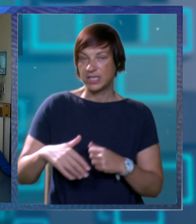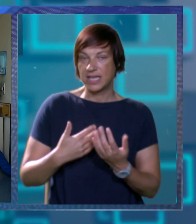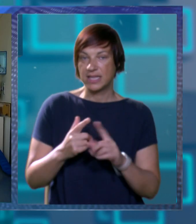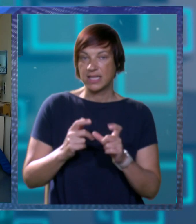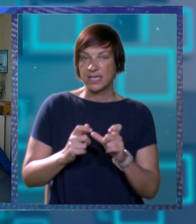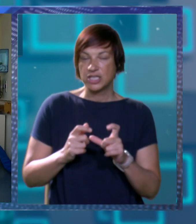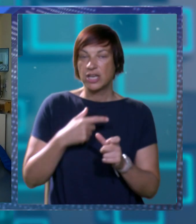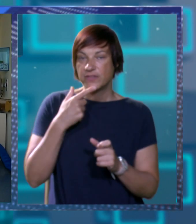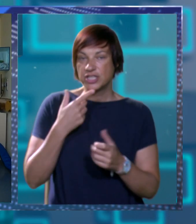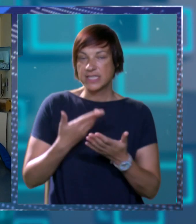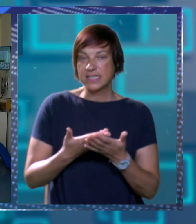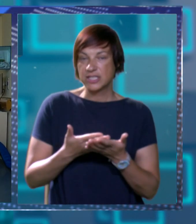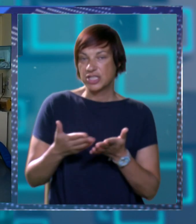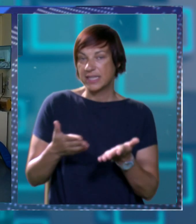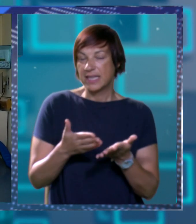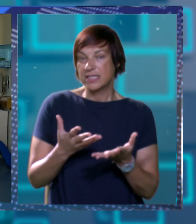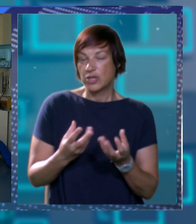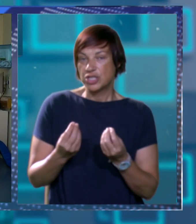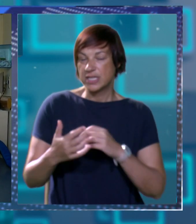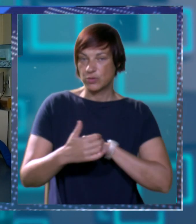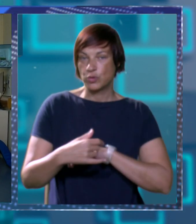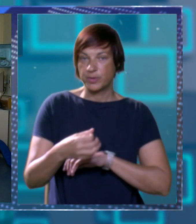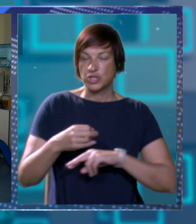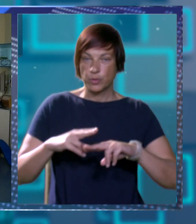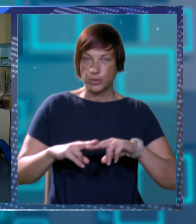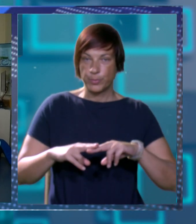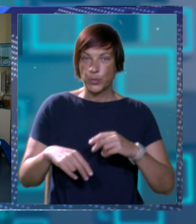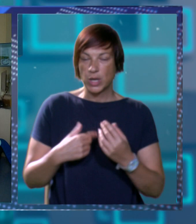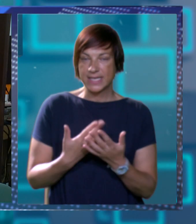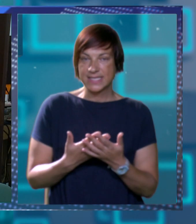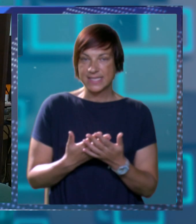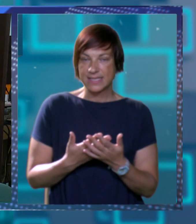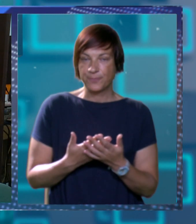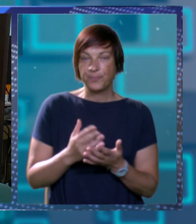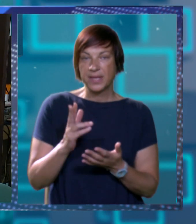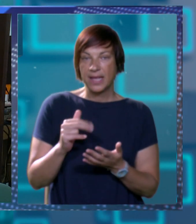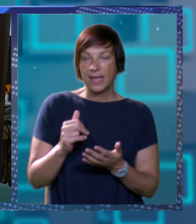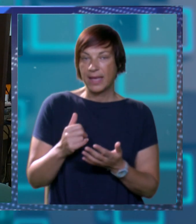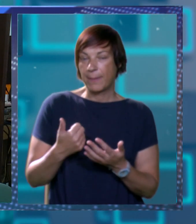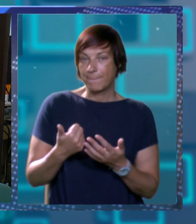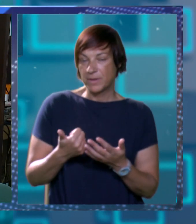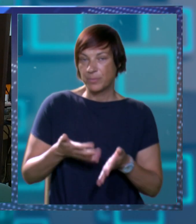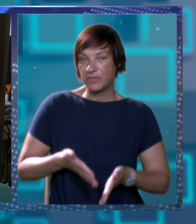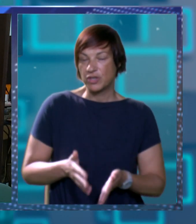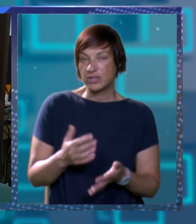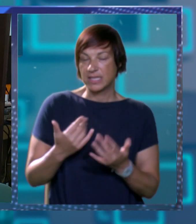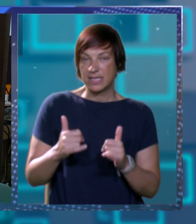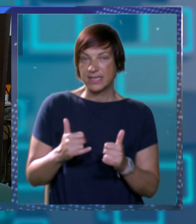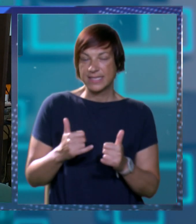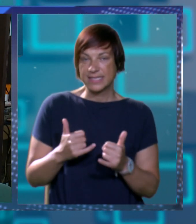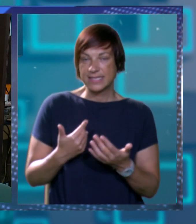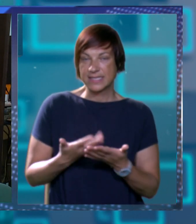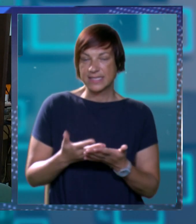te Šanović čak i ističe kako je ovakav trend vrlo često u Dubrovačkoj općoj bolnici a imamo i prorok dobro sad ovdje se